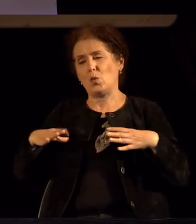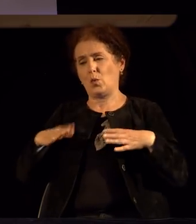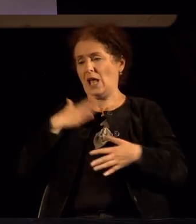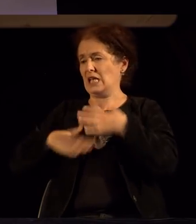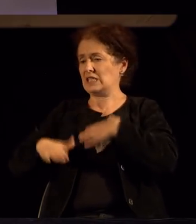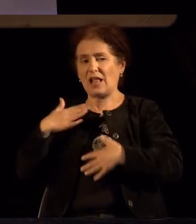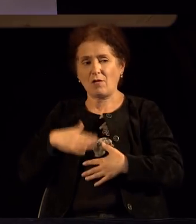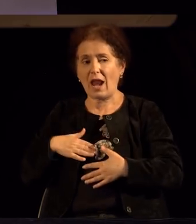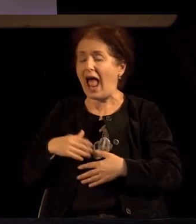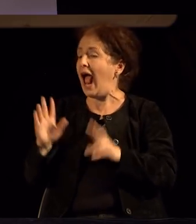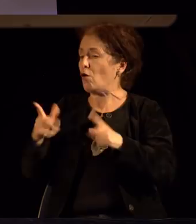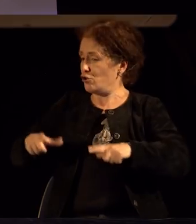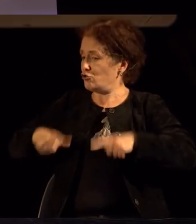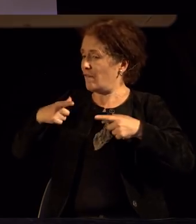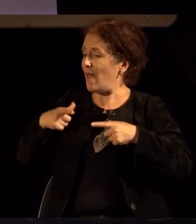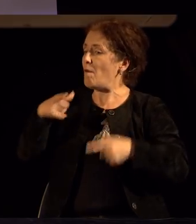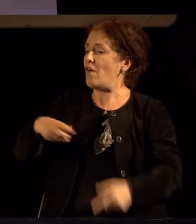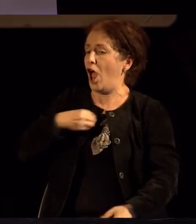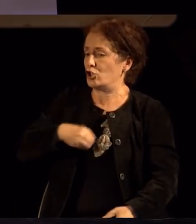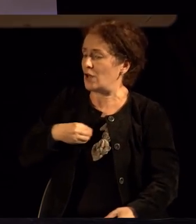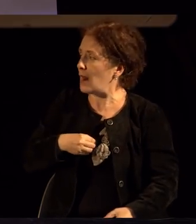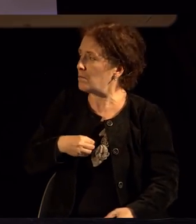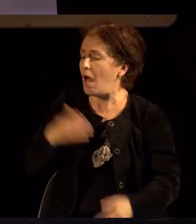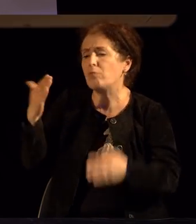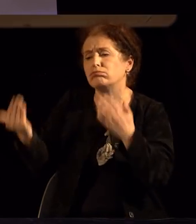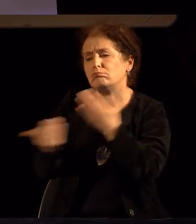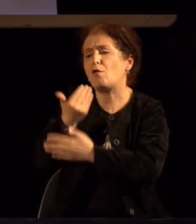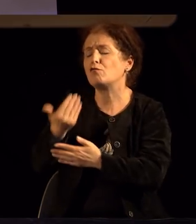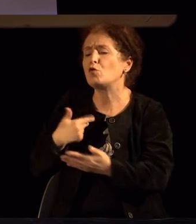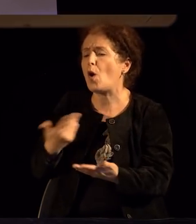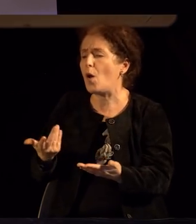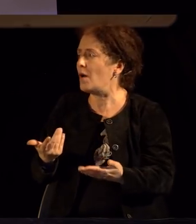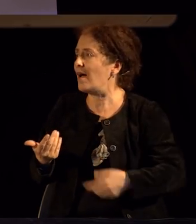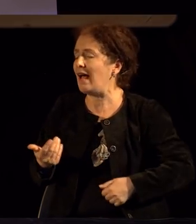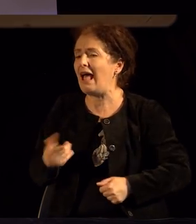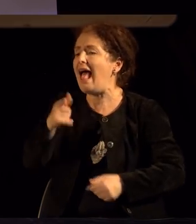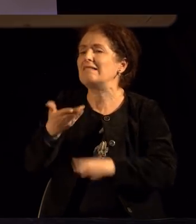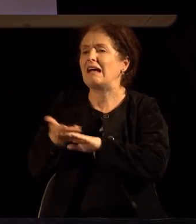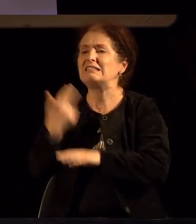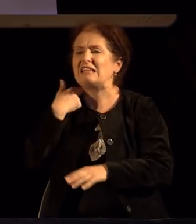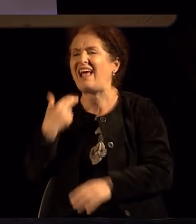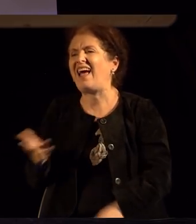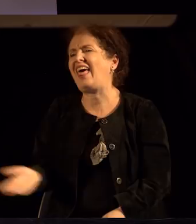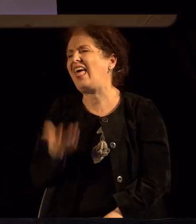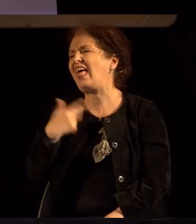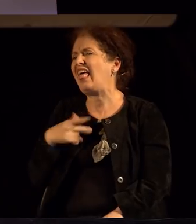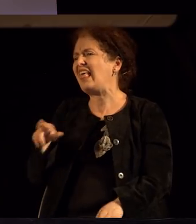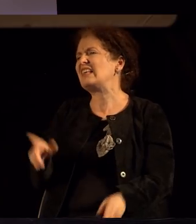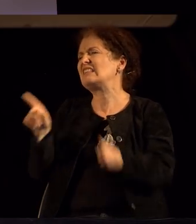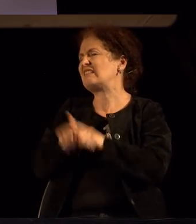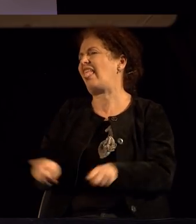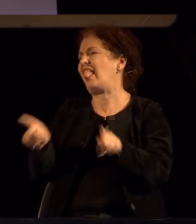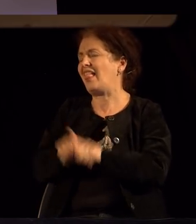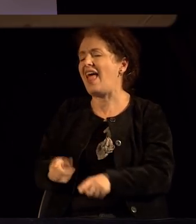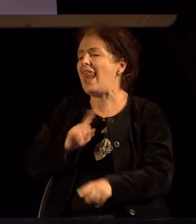но од како ќе ја изживееме таа желба, ние повторна сме што? Незадоволни. Ихе Гезија,